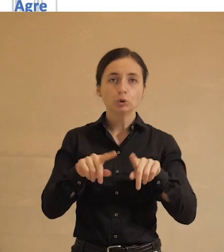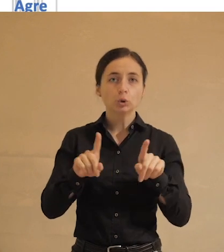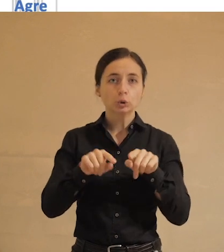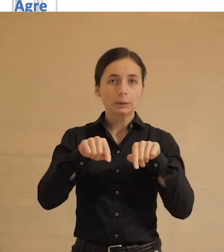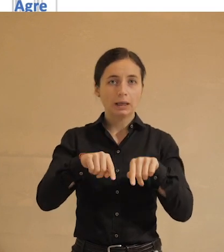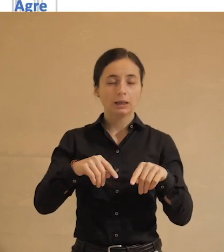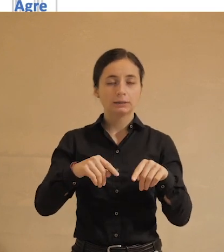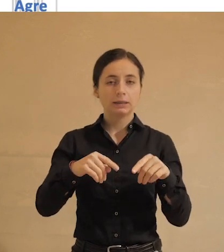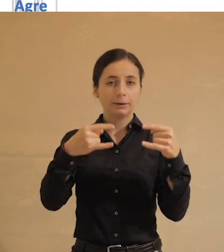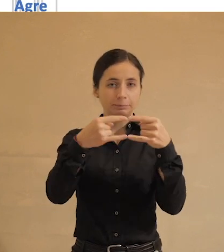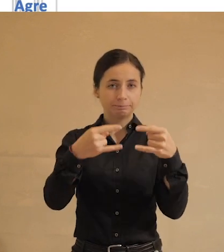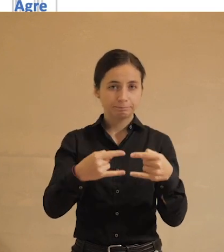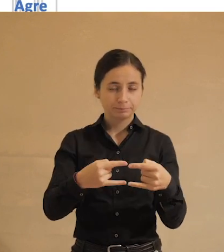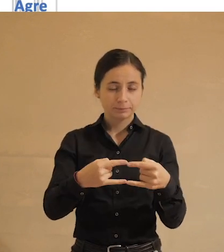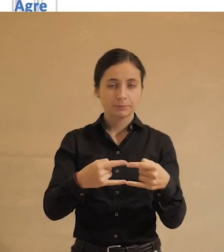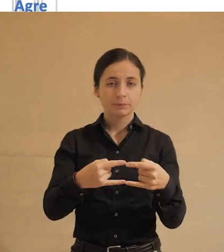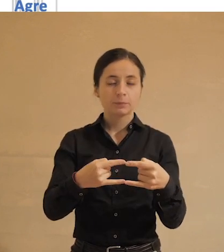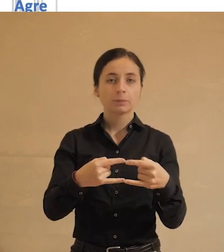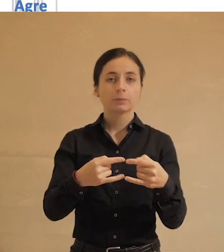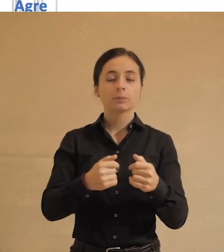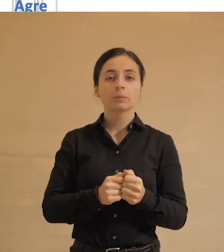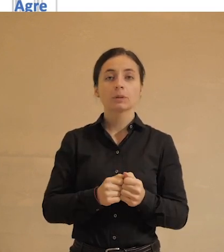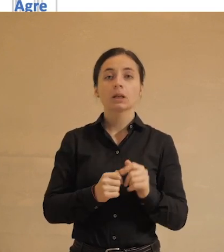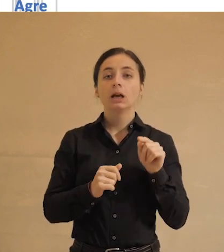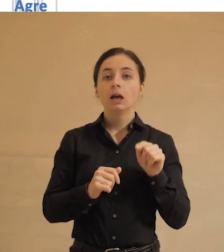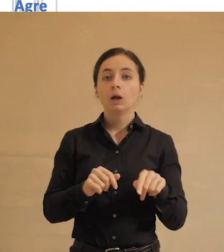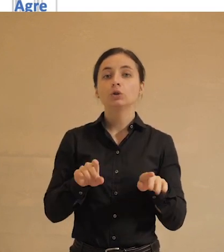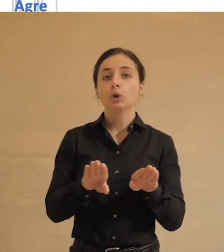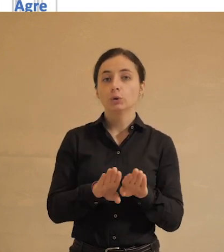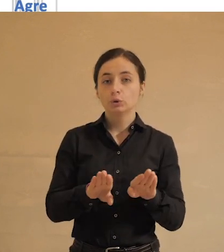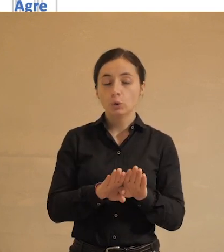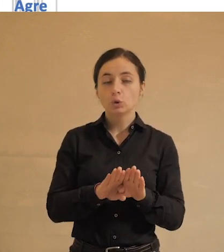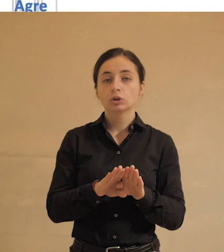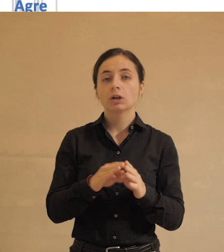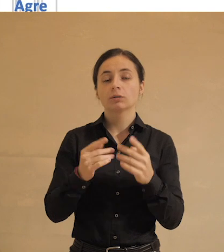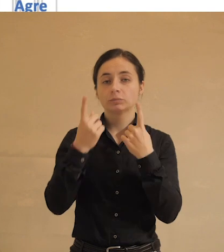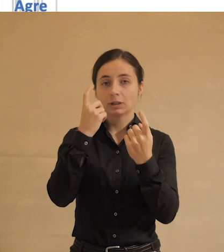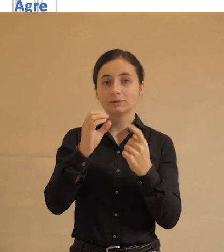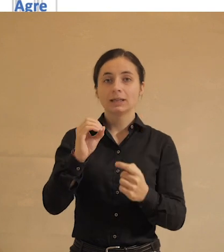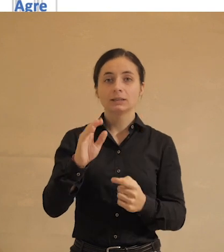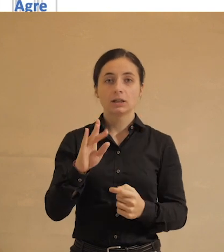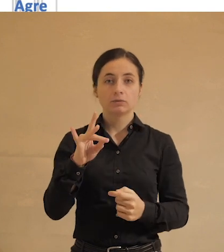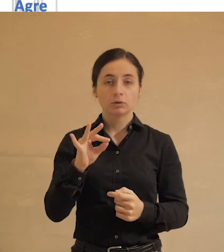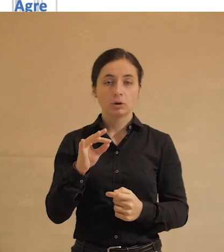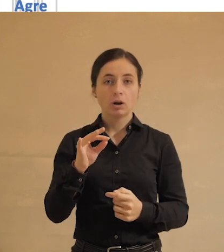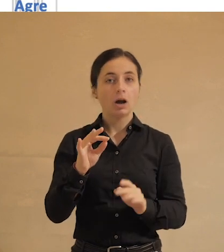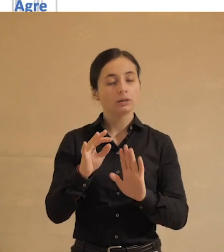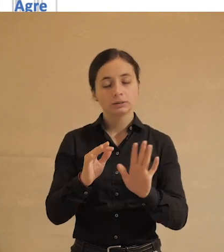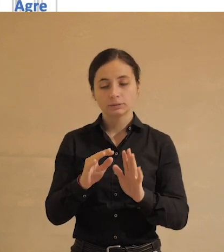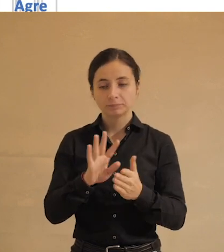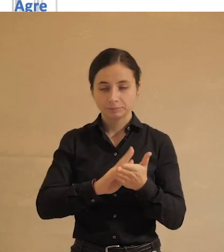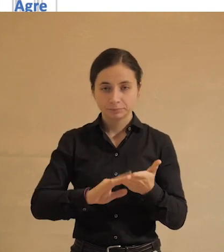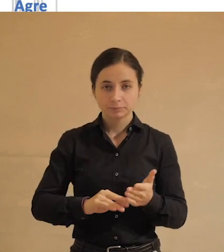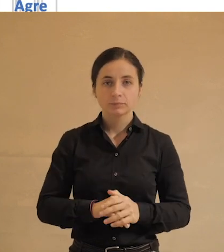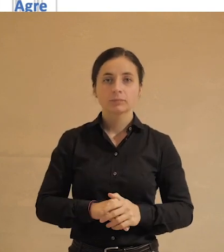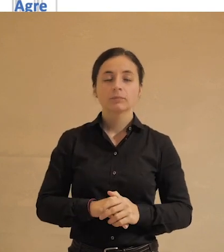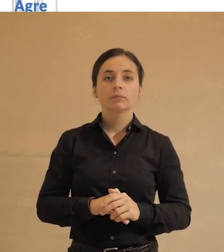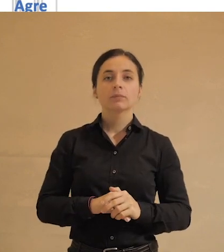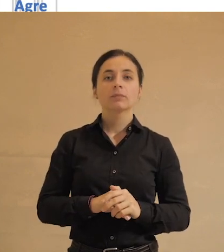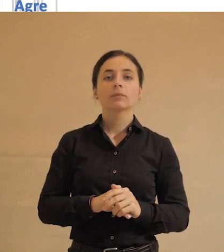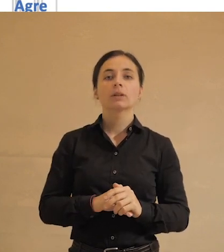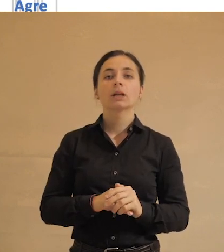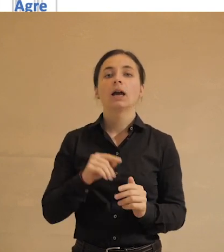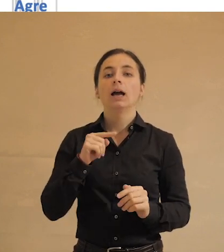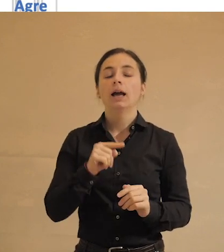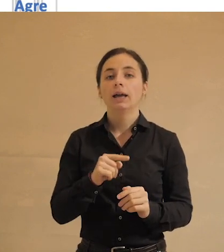написано на этих слайдах. Это тоже данные евробарометра. Нет, это уже, прошу прощения, это уже не евробарометр.